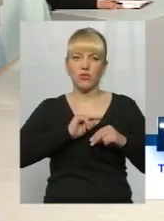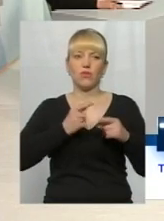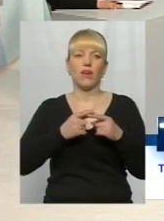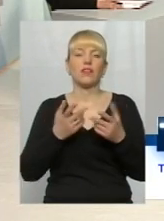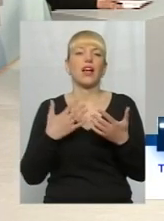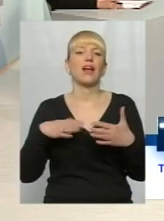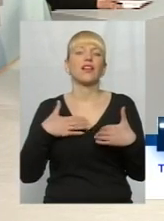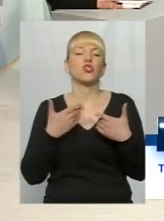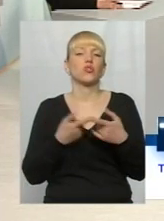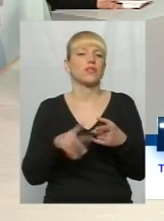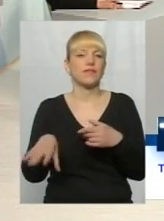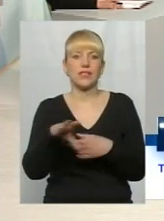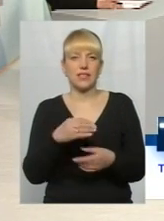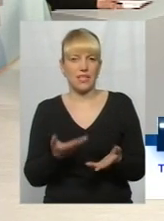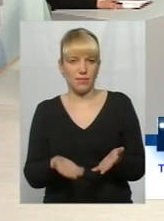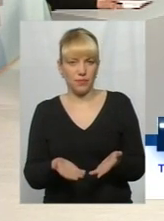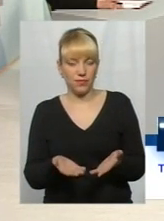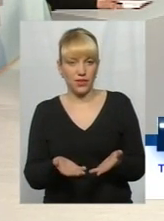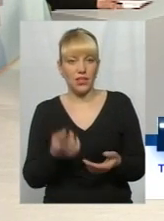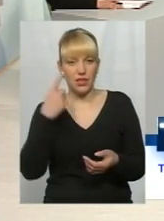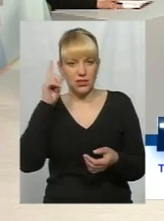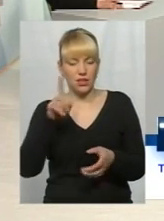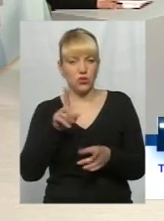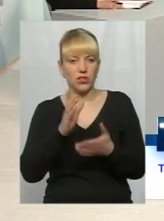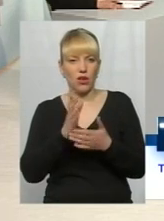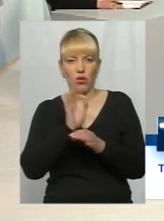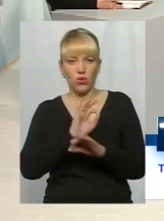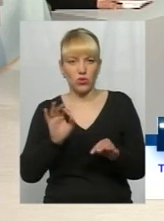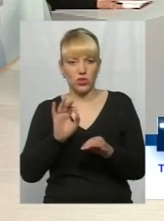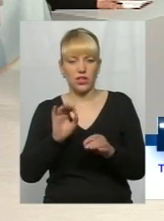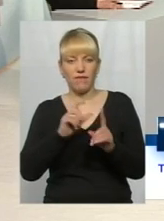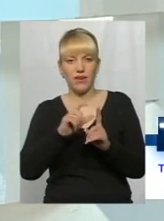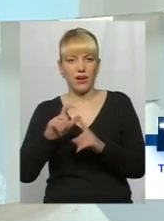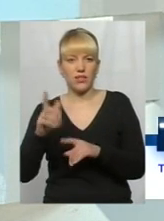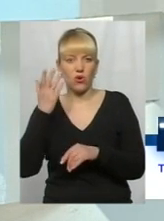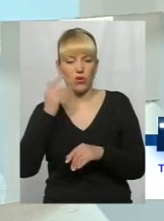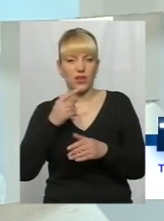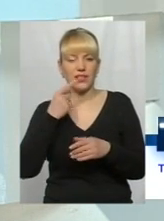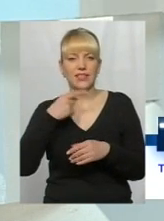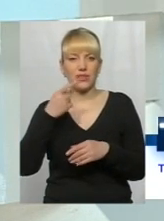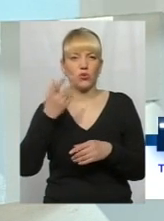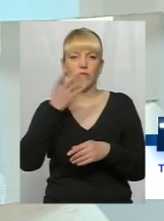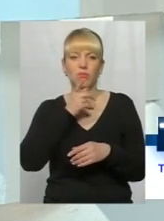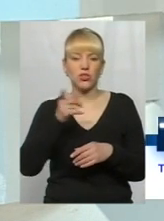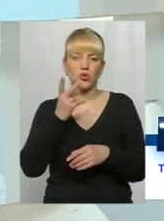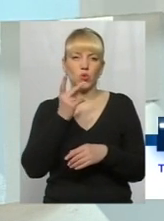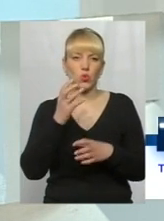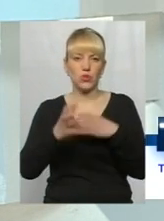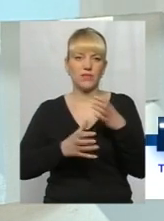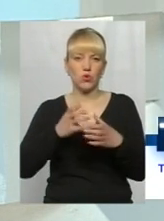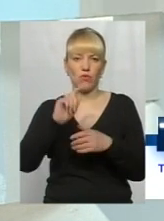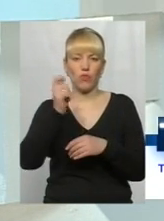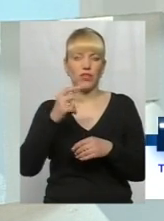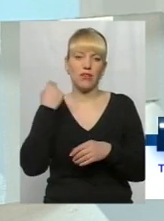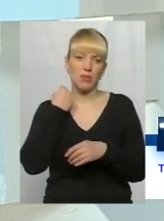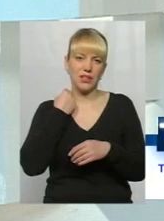для чого тоді це все? Ну, знаєте, теж є хороша фраза, її часто зараз цитують, коли під час Другої світової війни в Британії